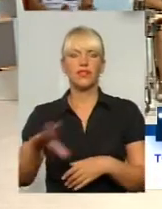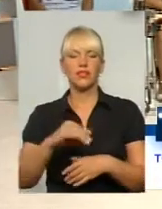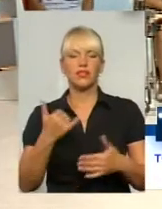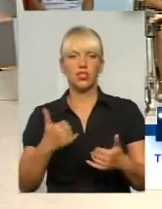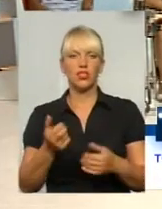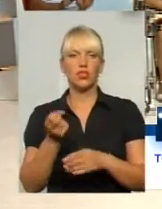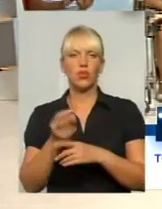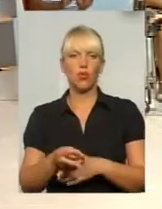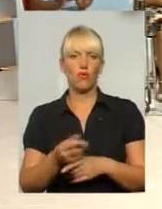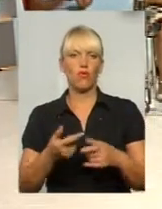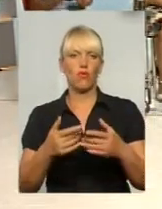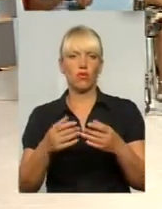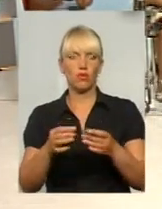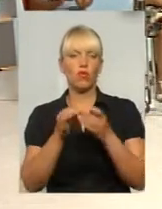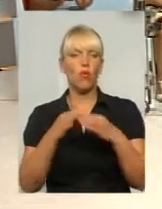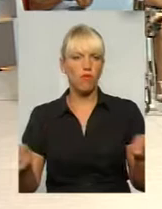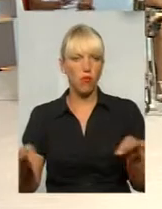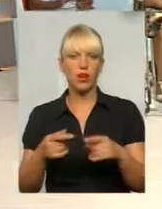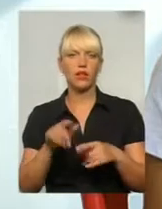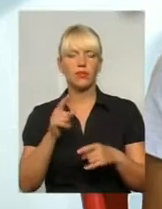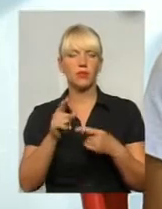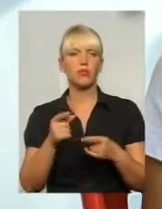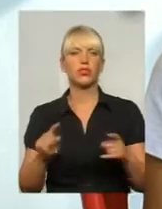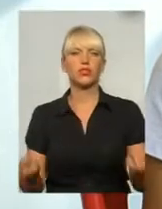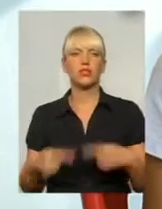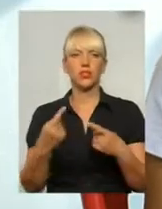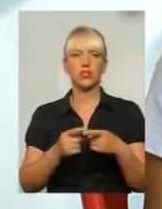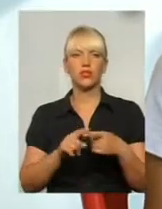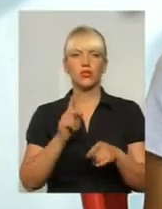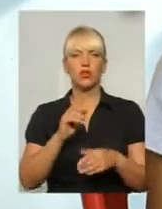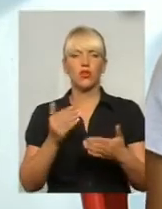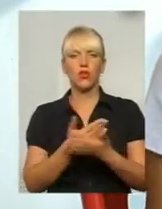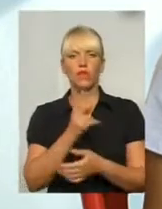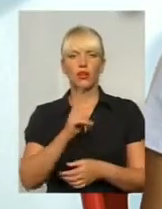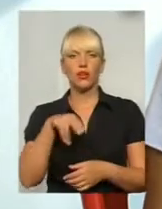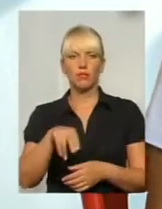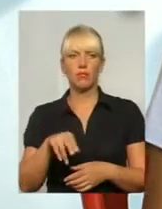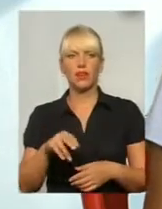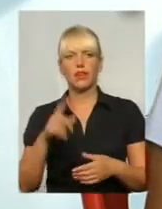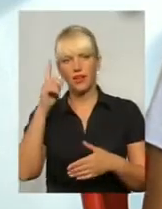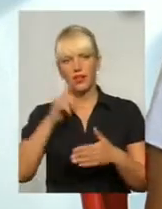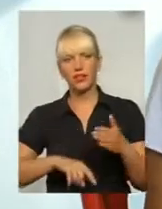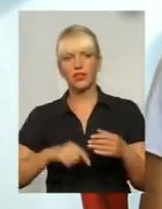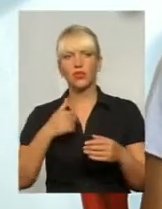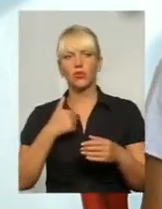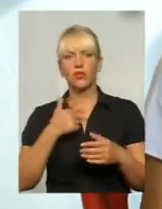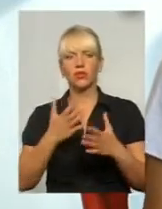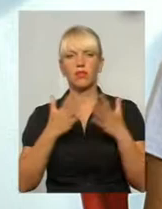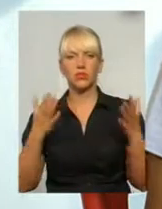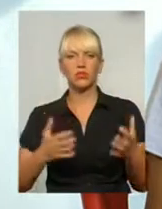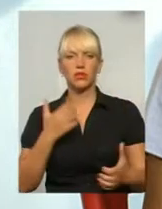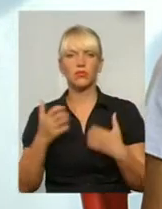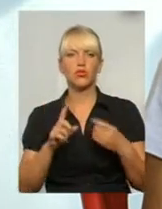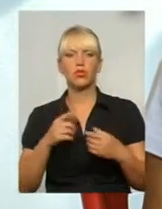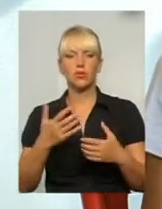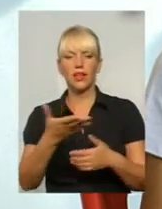Як робітники, тому що створюється нова КПН-ді, і у нас дуже більше безпокійство, щоб нас всіх потім взяли на роботу,